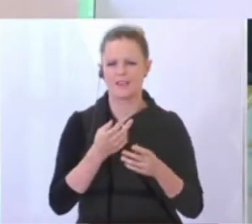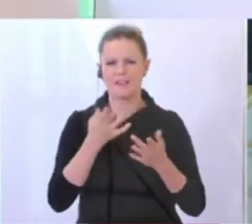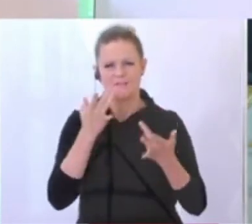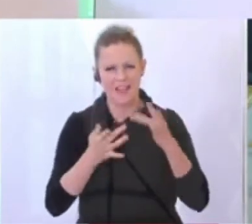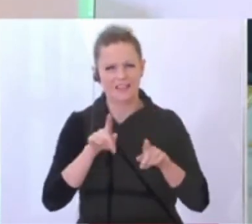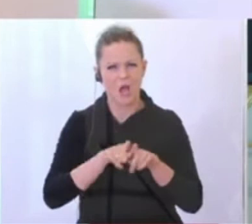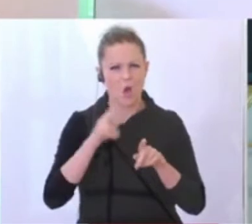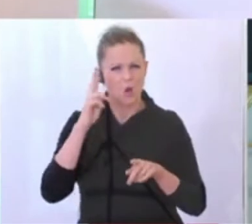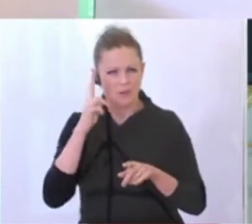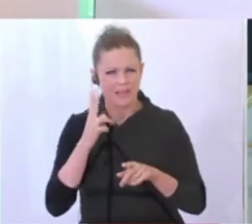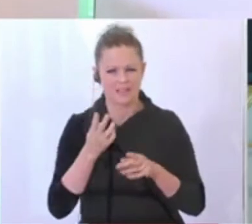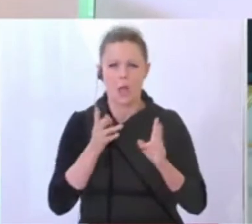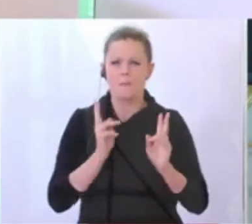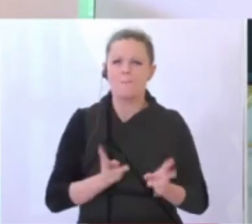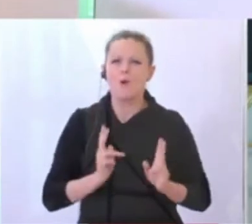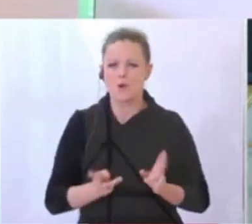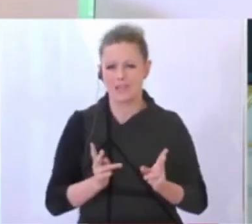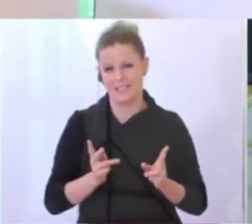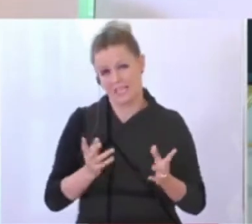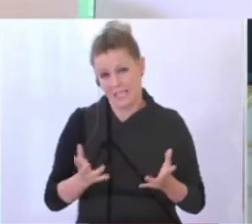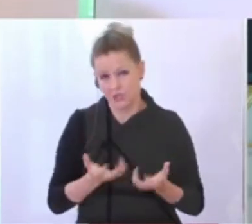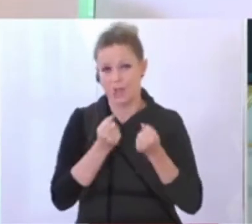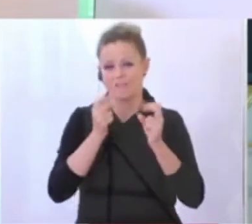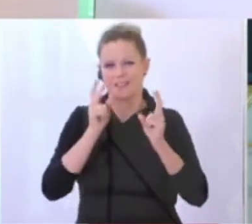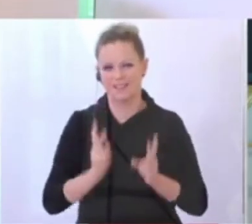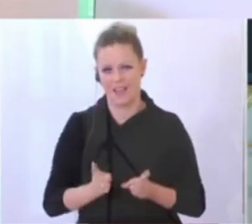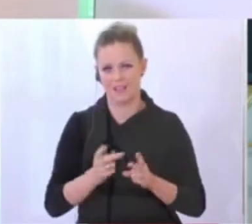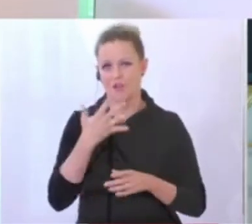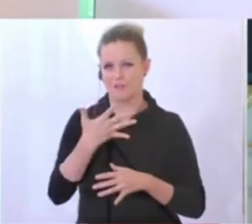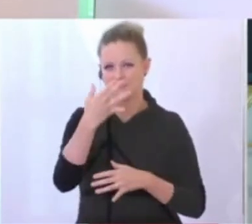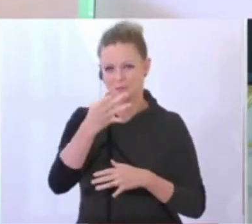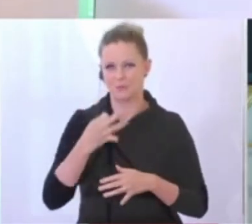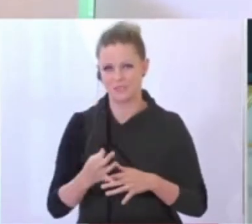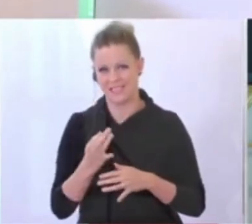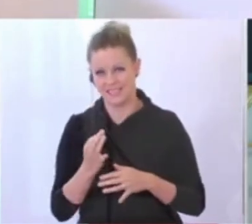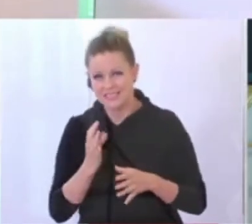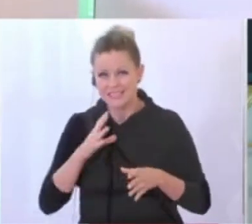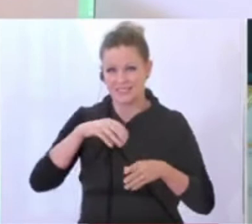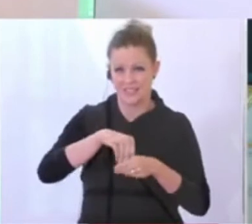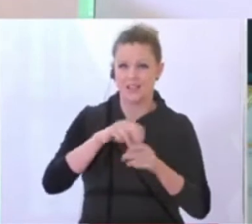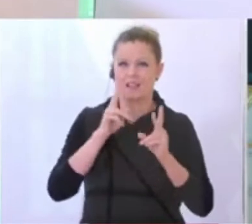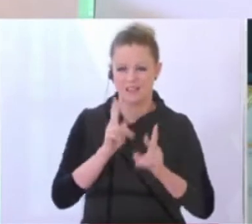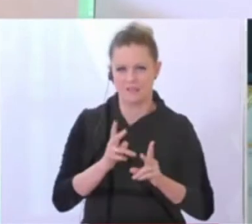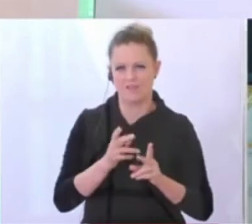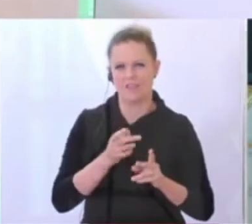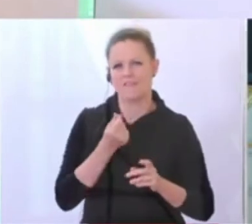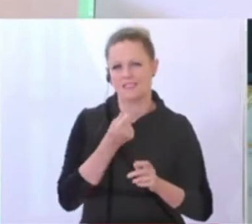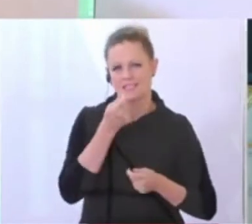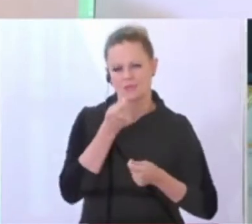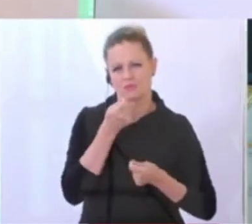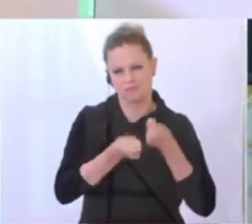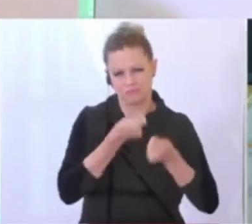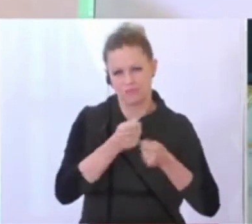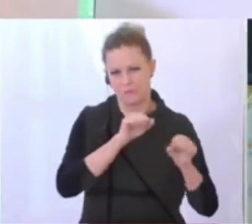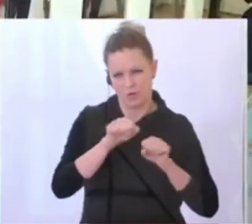es nicht auch für die Möglichkeiten, das Schaffen der Möglichkeiten auch den 50-Prozent-Anteil mit einzubringen, entsprechende Finanzierungsmöglichkeiten